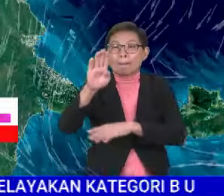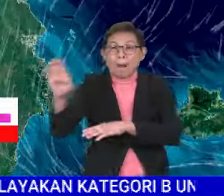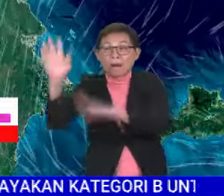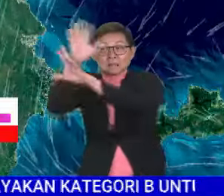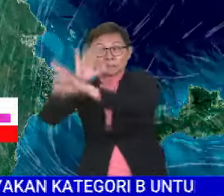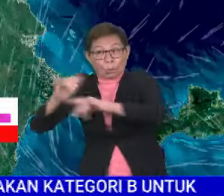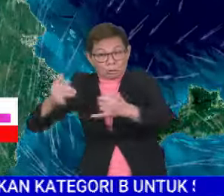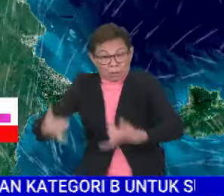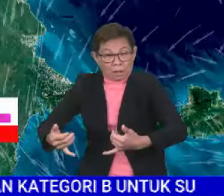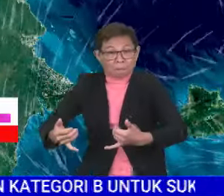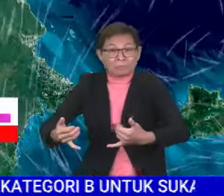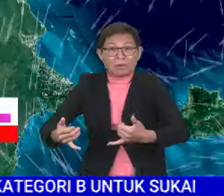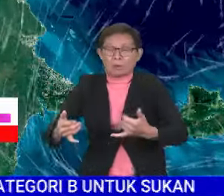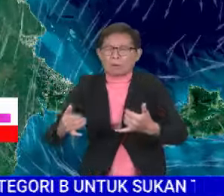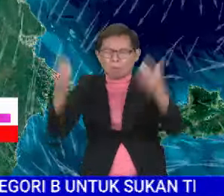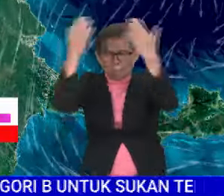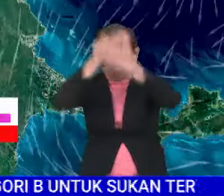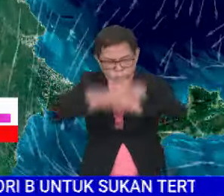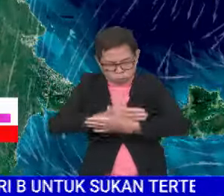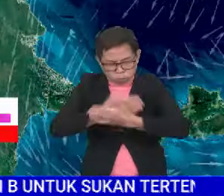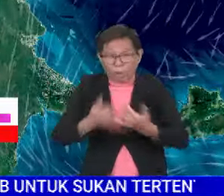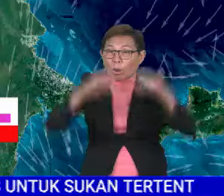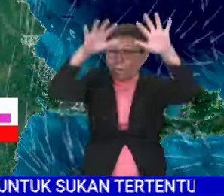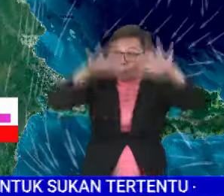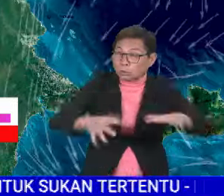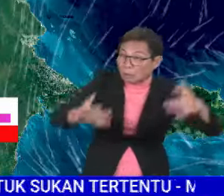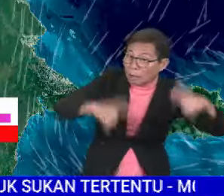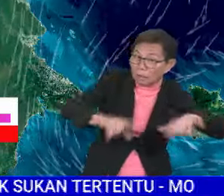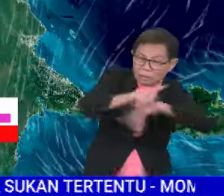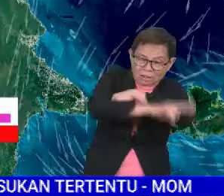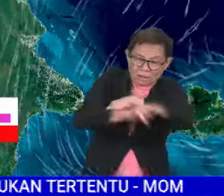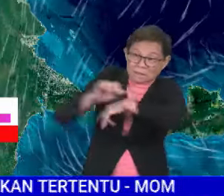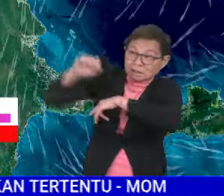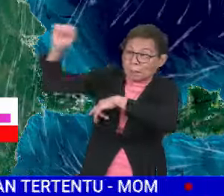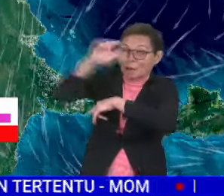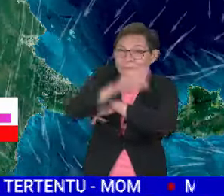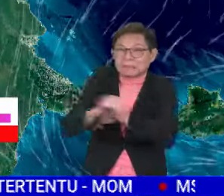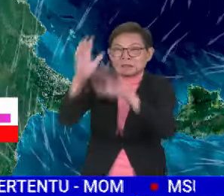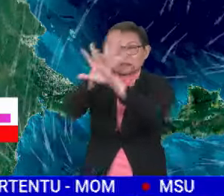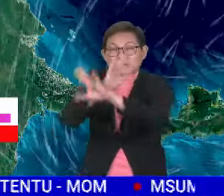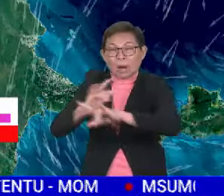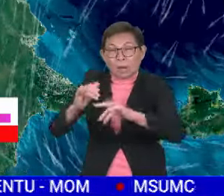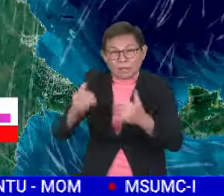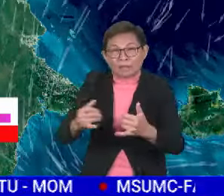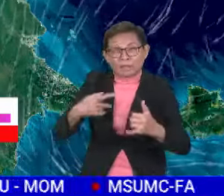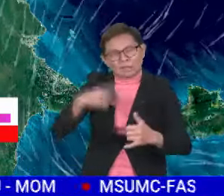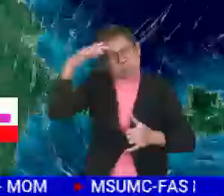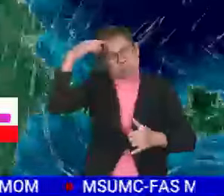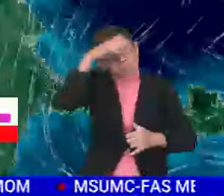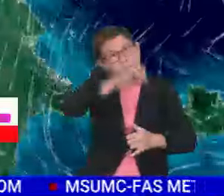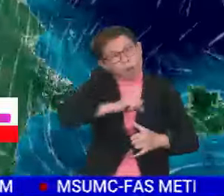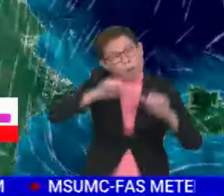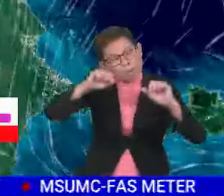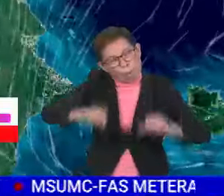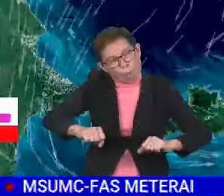di negeri Sarawak buat masa kini dalam keadaannya agak mendung. Hujan yang berlaku di negeri Sabah dan juga Sarawak ini, kita jangkakan